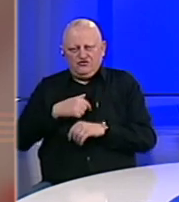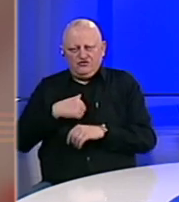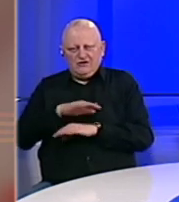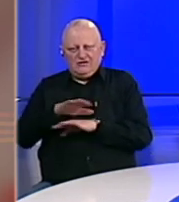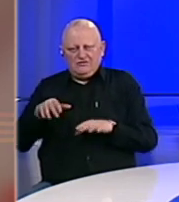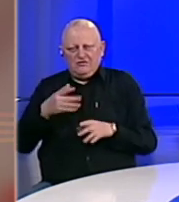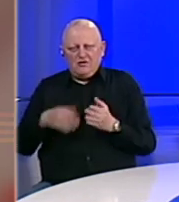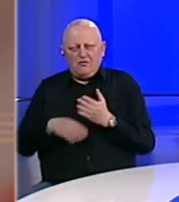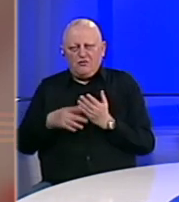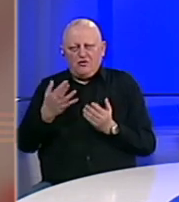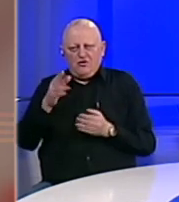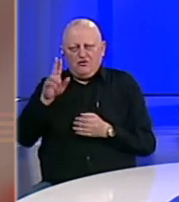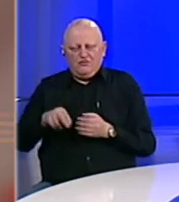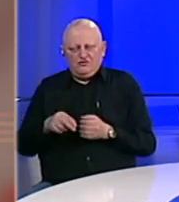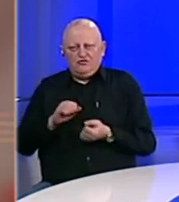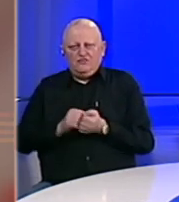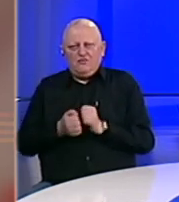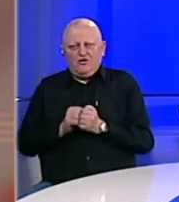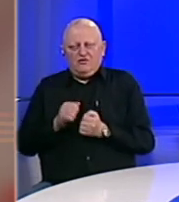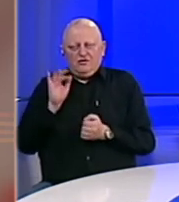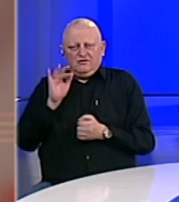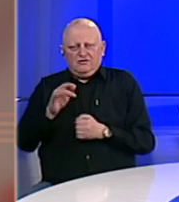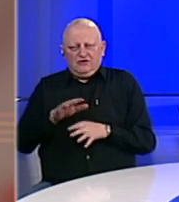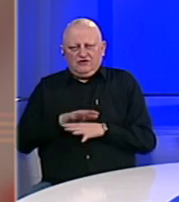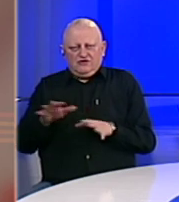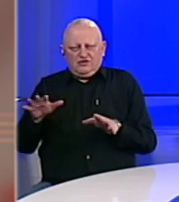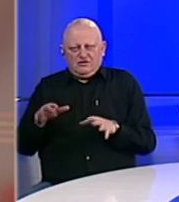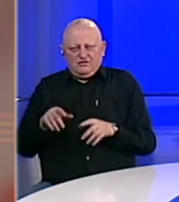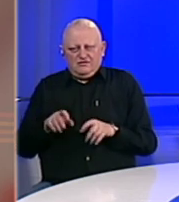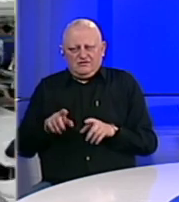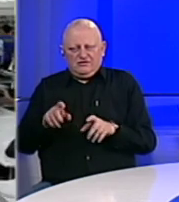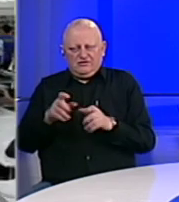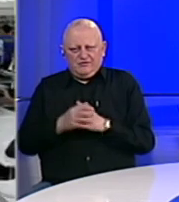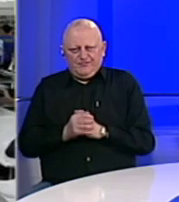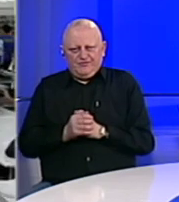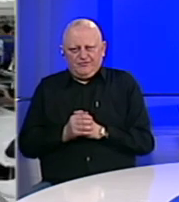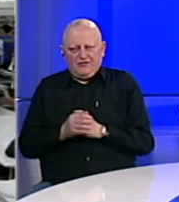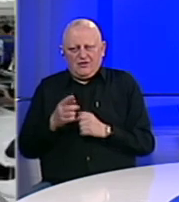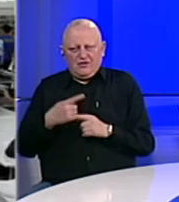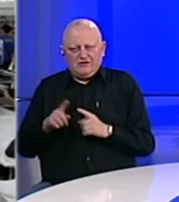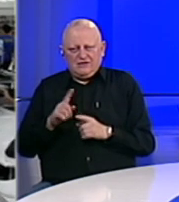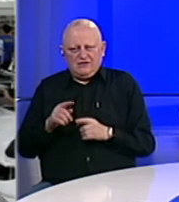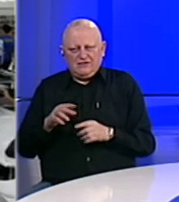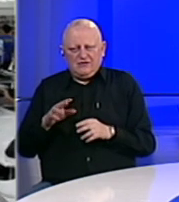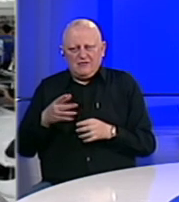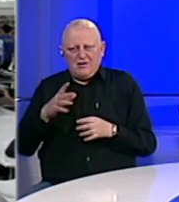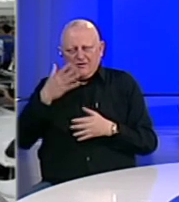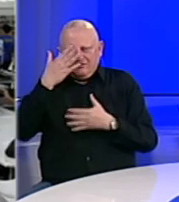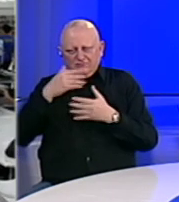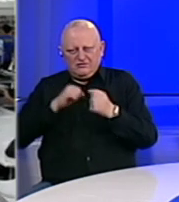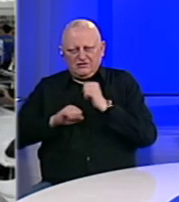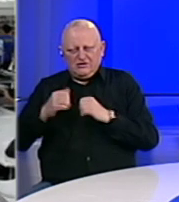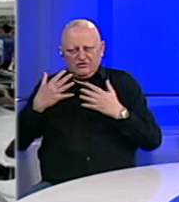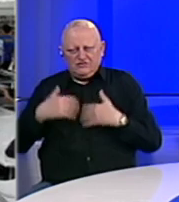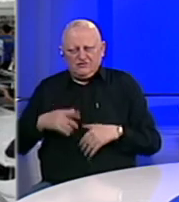pomognemo koliko možemo u borbi protiv širenja koronavirusa. S obzirom na nedostatak medicinske zaštite opreme,